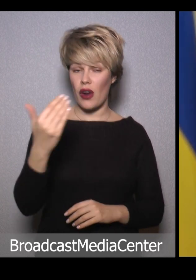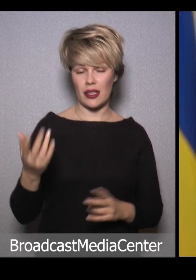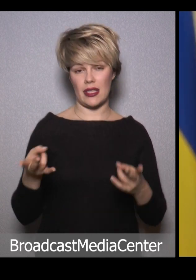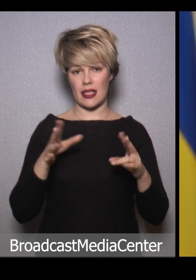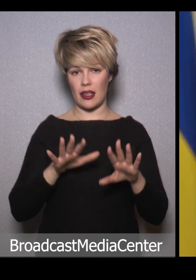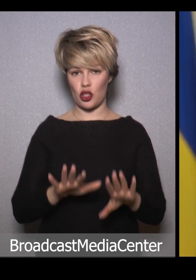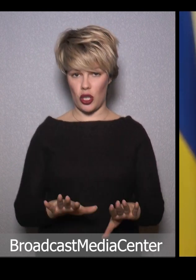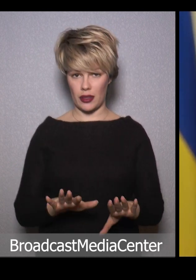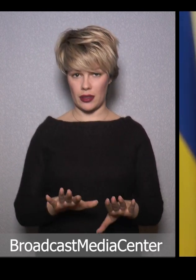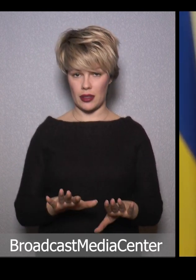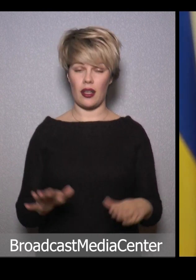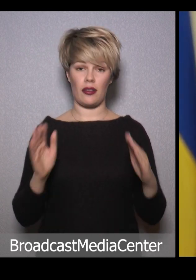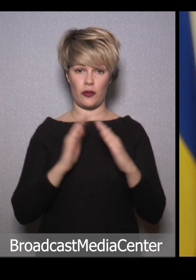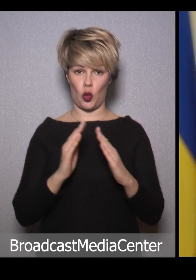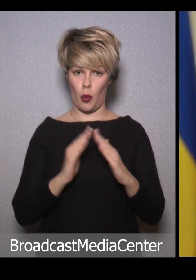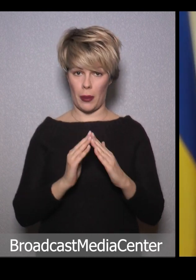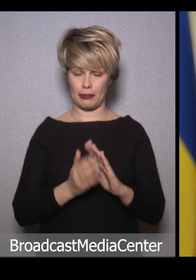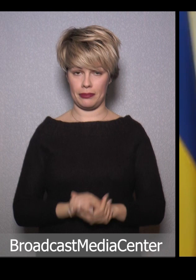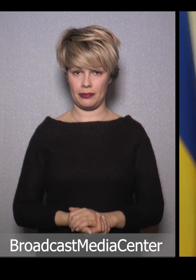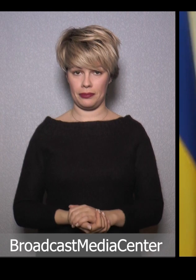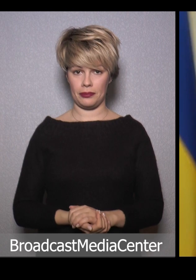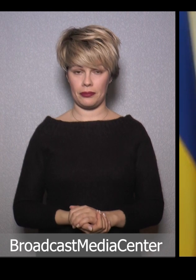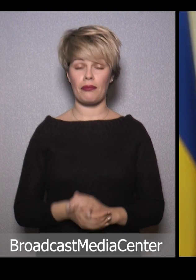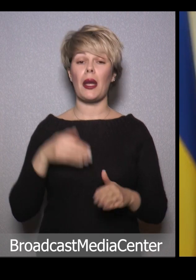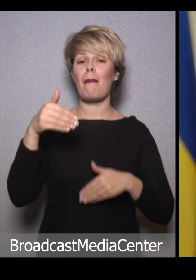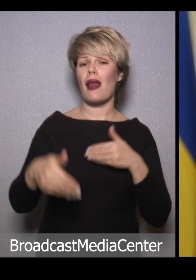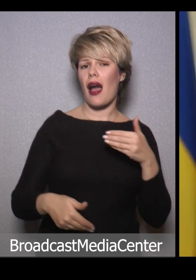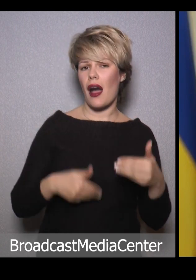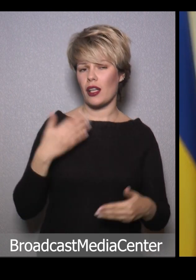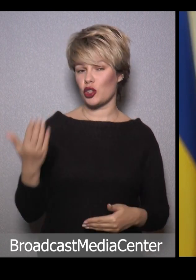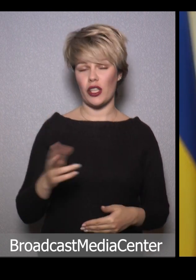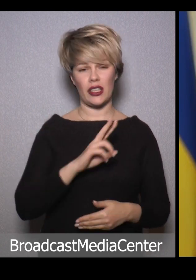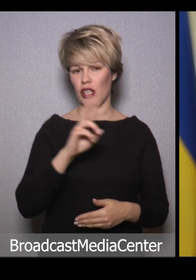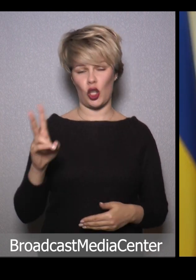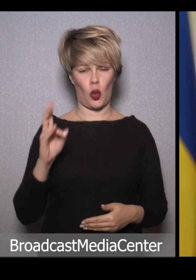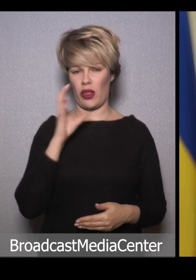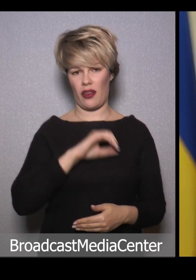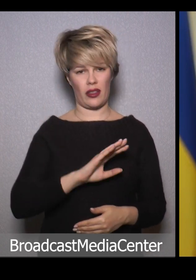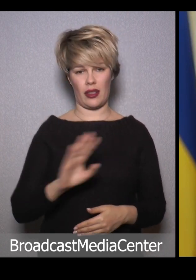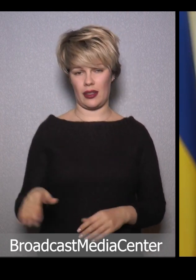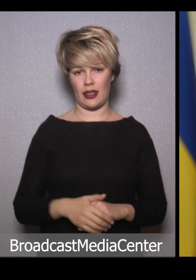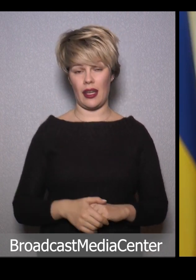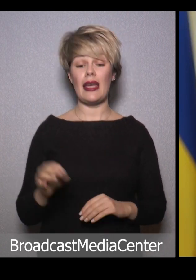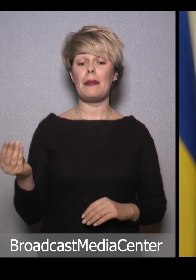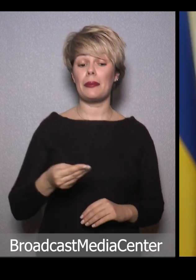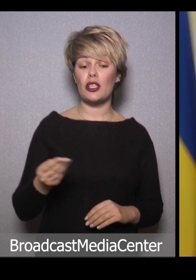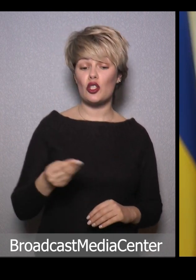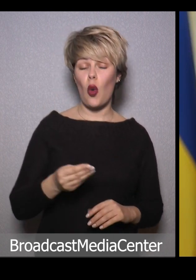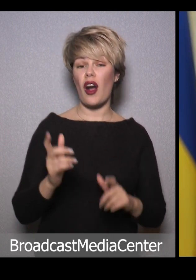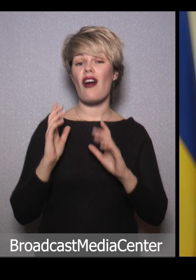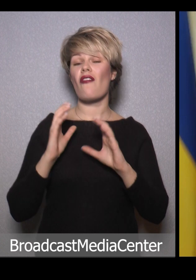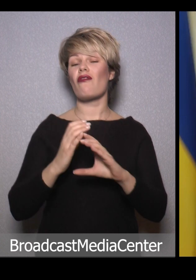залишатися вдома. Пляжі ніхто не вкраде. І пісок